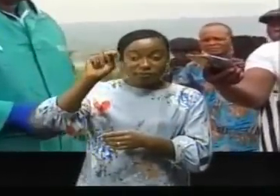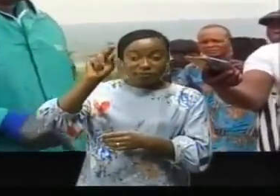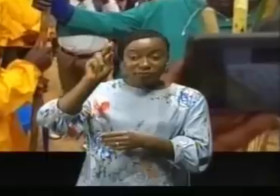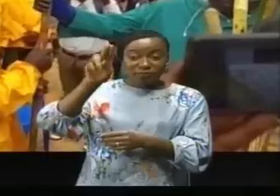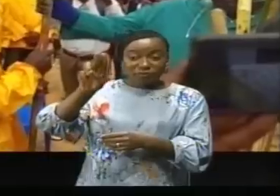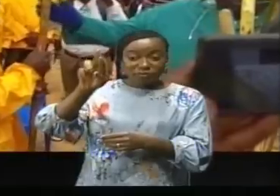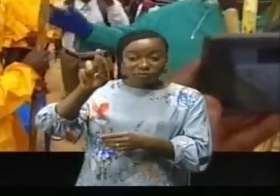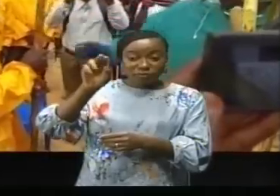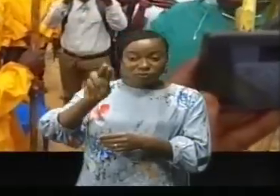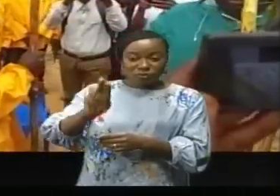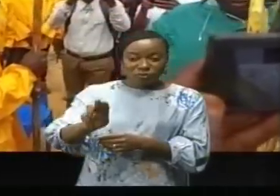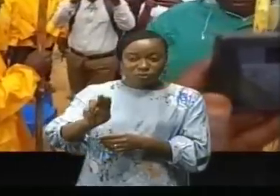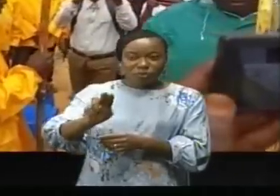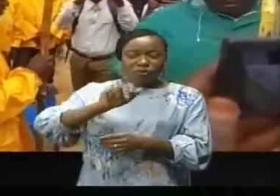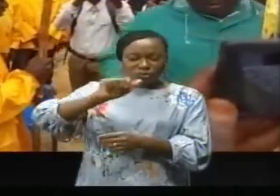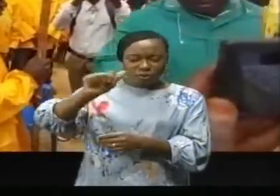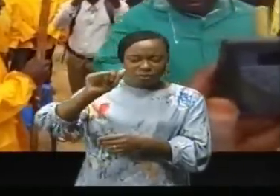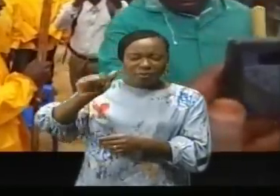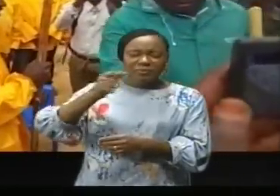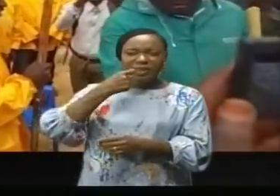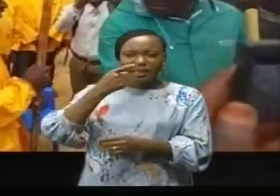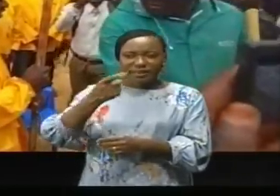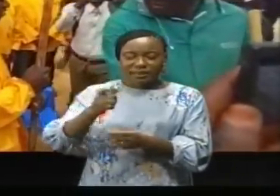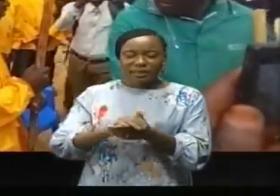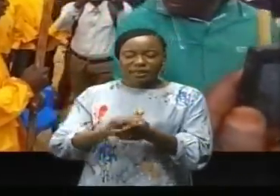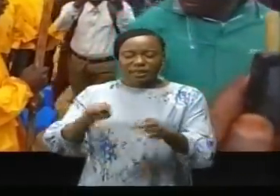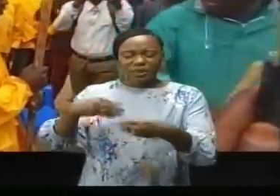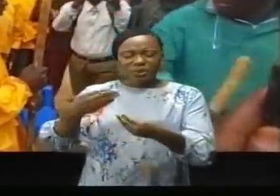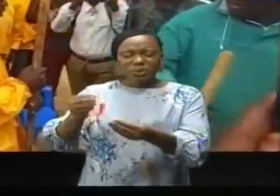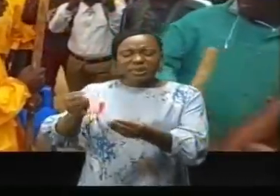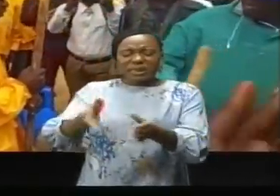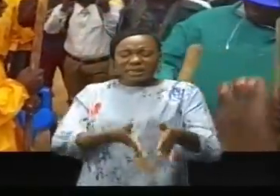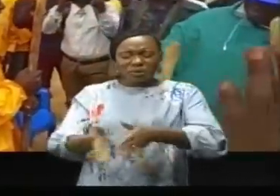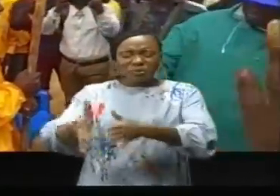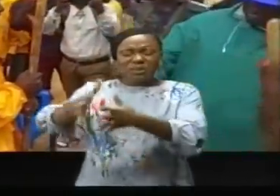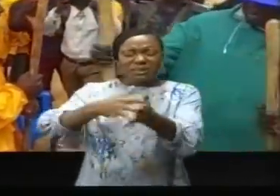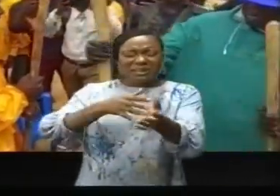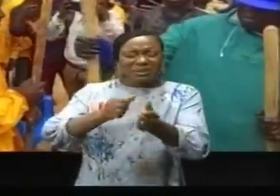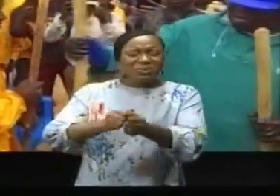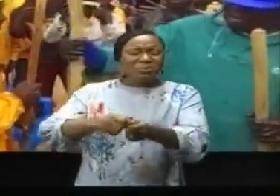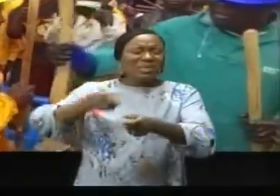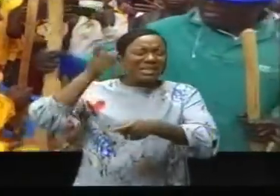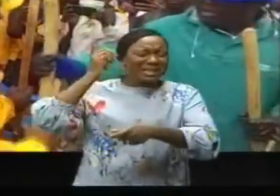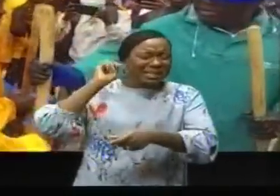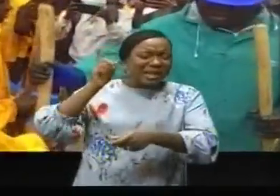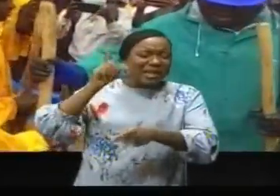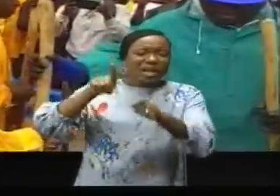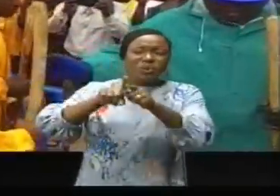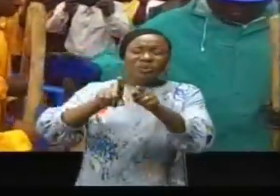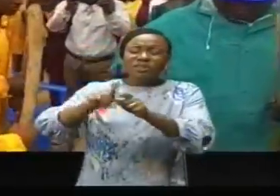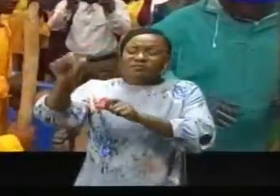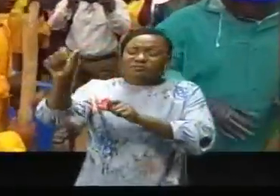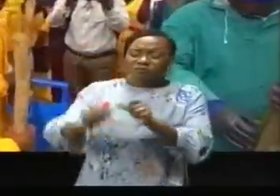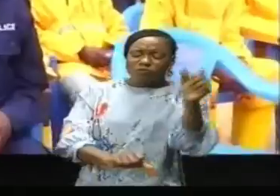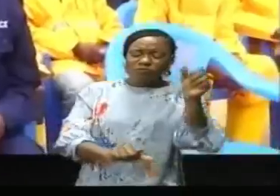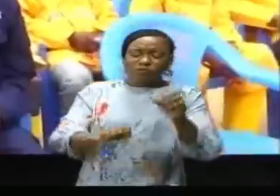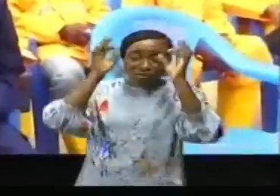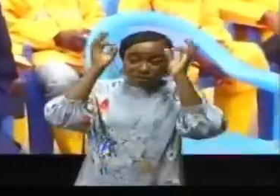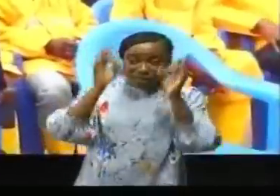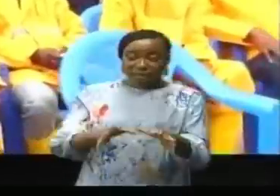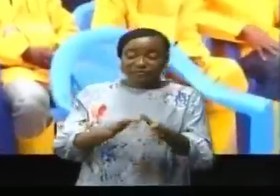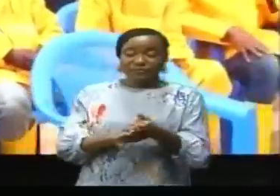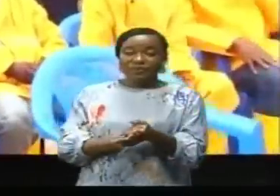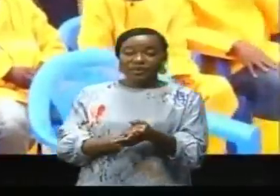Loubefou et Loupemba, longtemps délabré. Une cérémonie qui s'est déroulée en présence des comités provinciaux de sécurité,